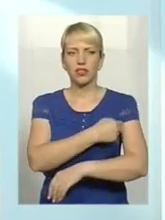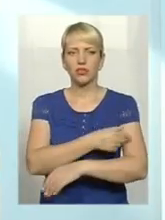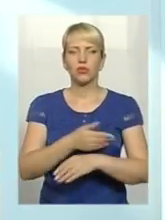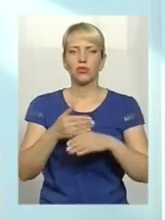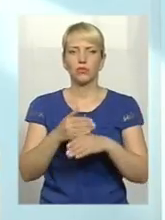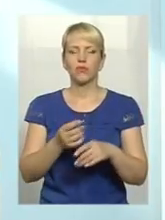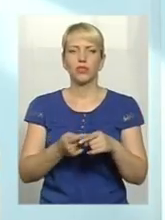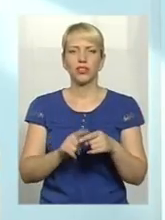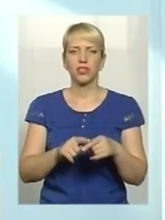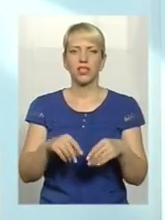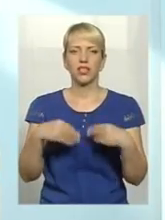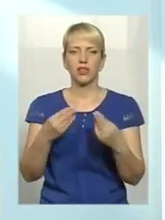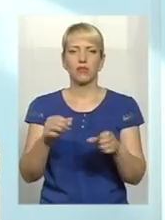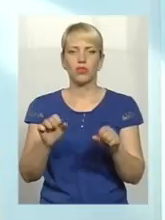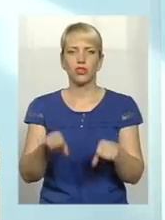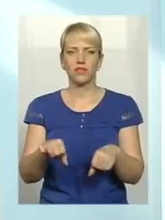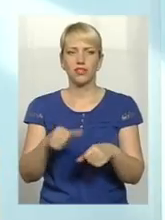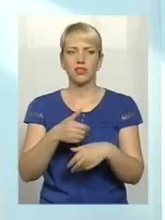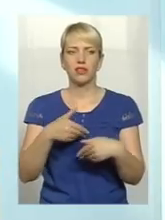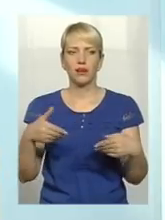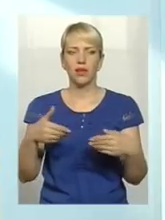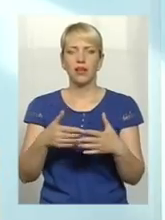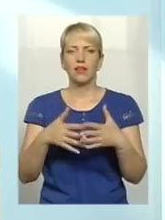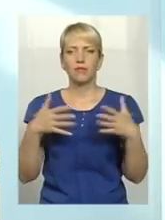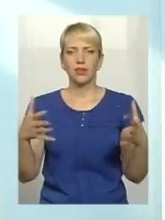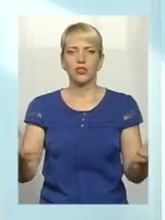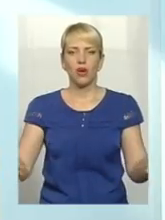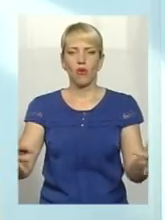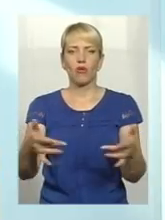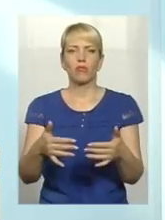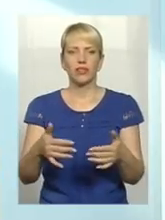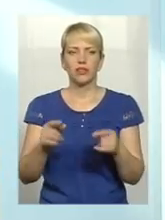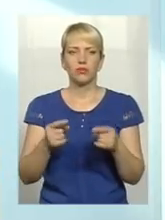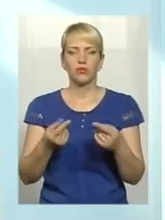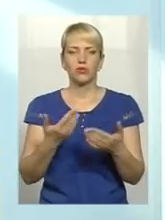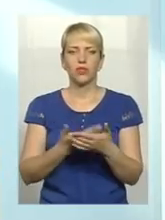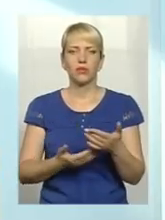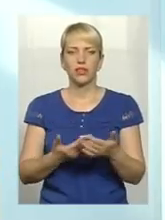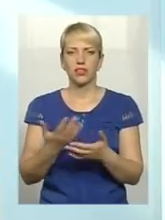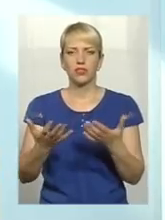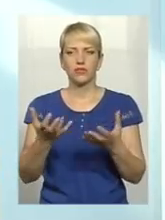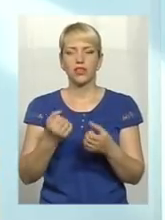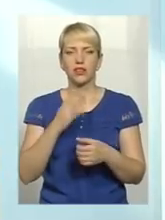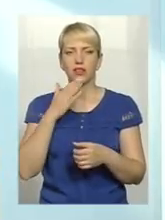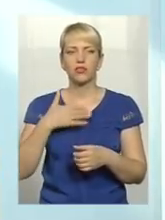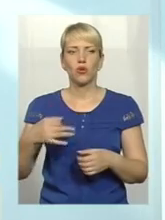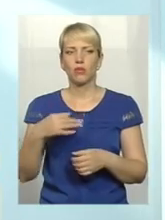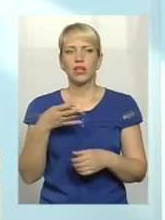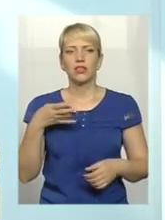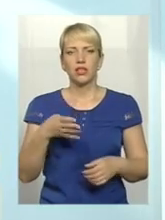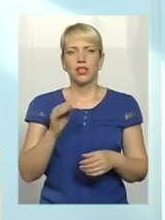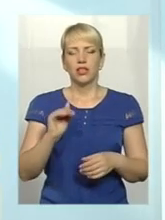це надало можливість нам в більшій мірі охопити. Тому що, наприклад, якщо брати в нашій області 4 тисячі